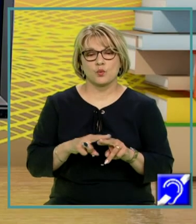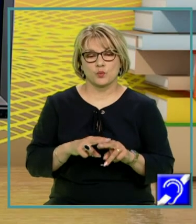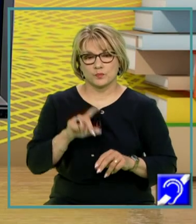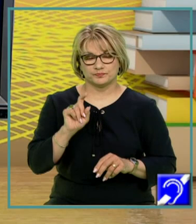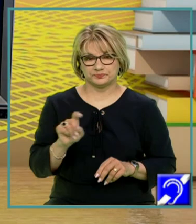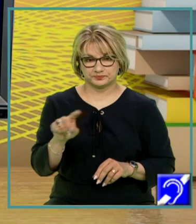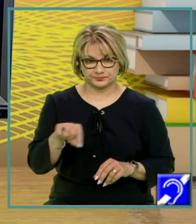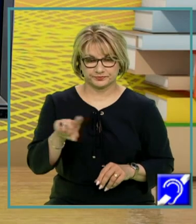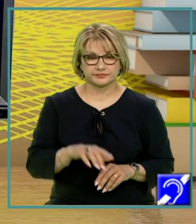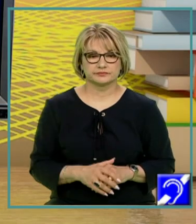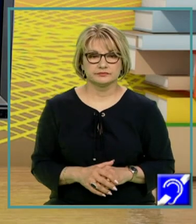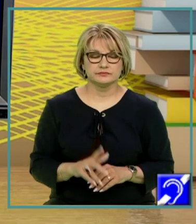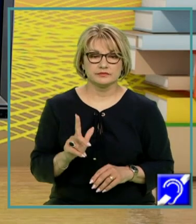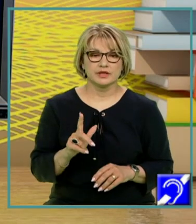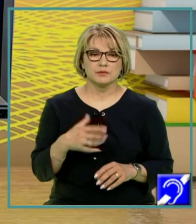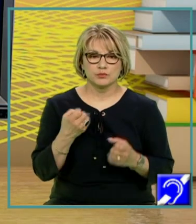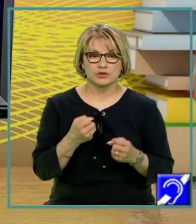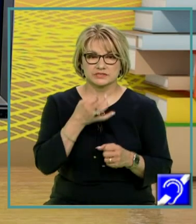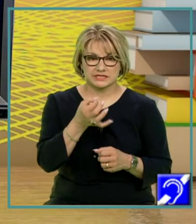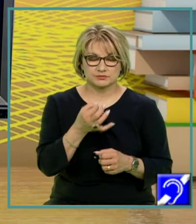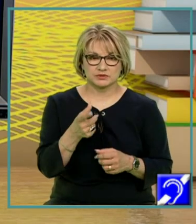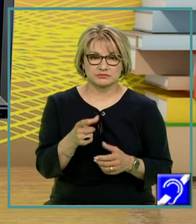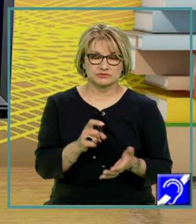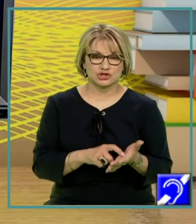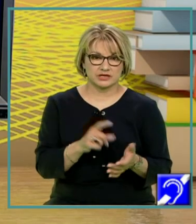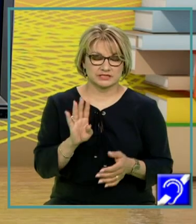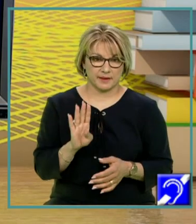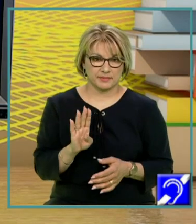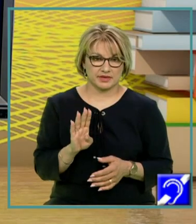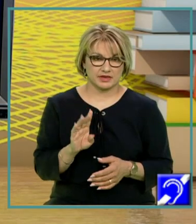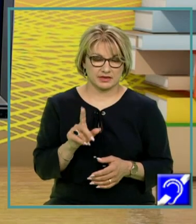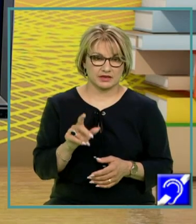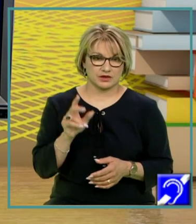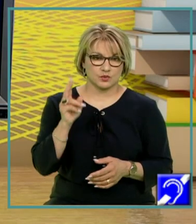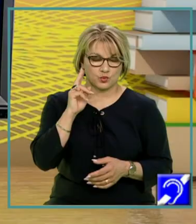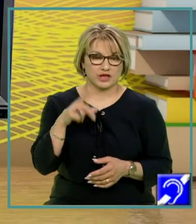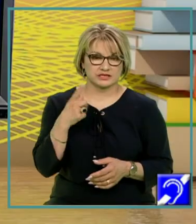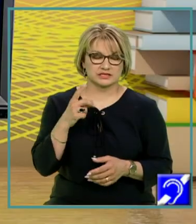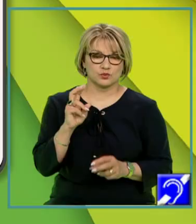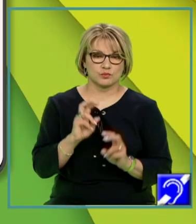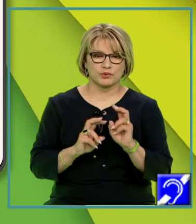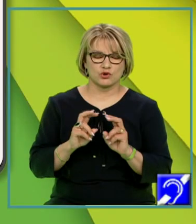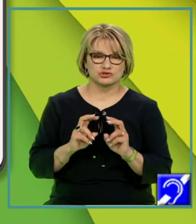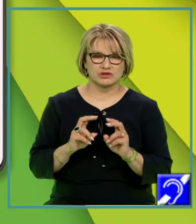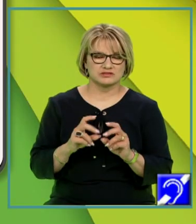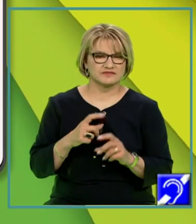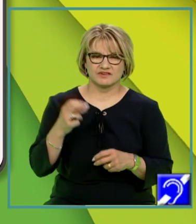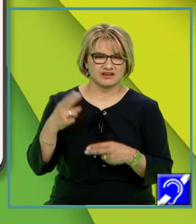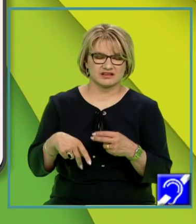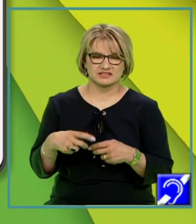exprimată prin teza oferită la cerința B, anume că cunoașterea este un proces infinit de